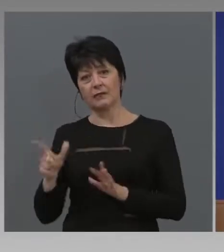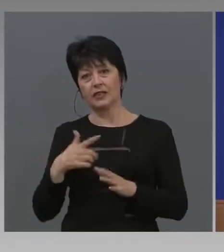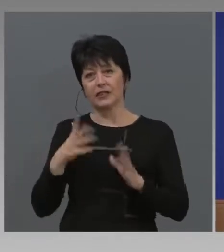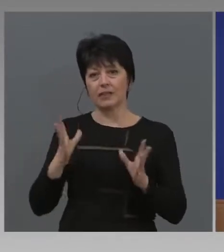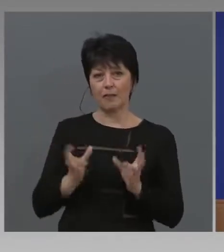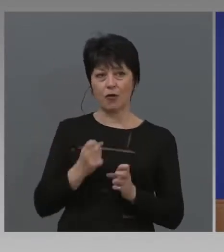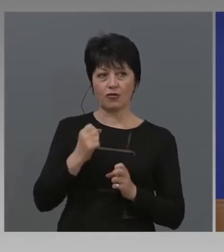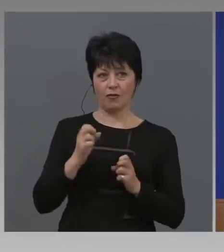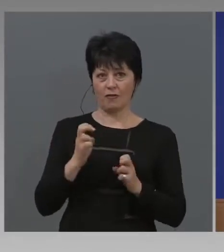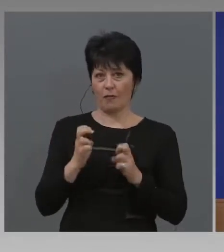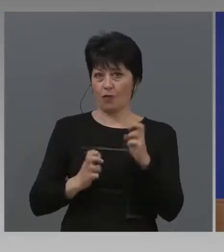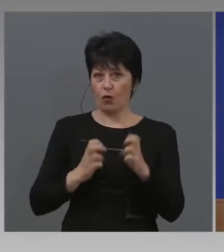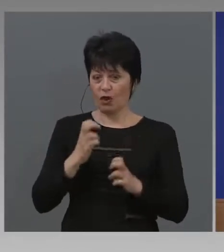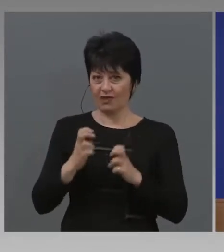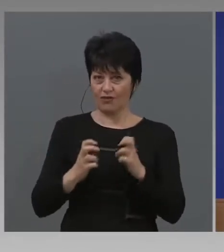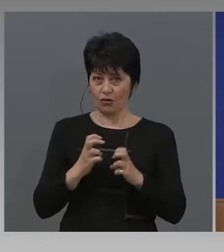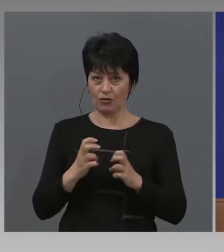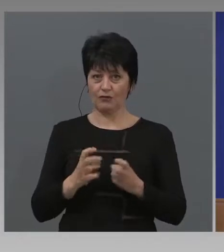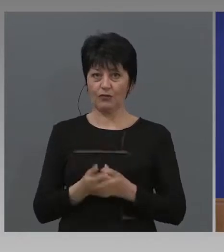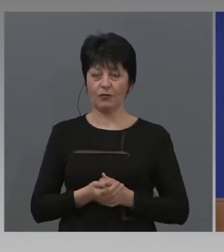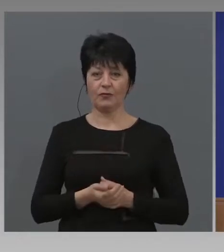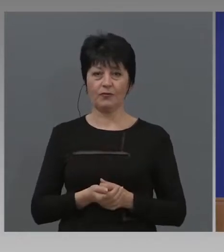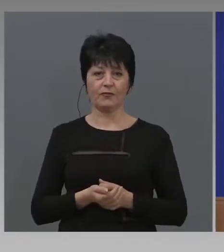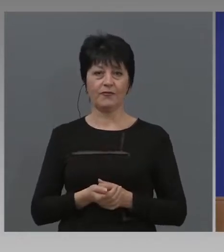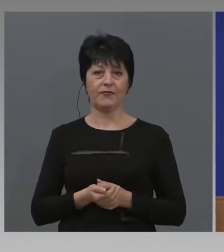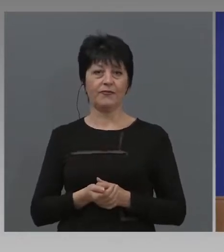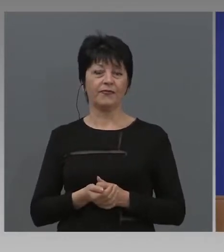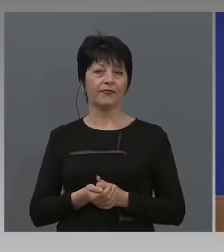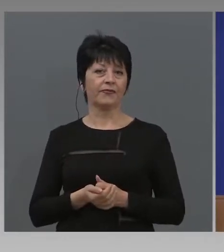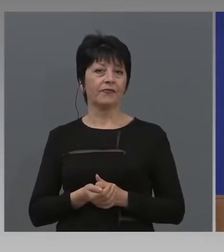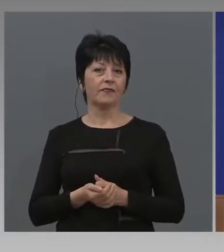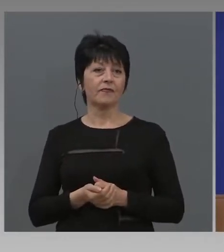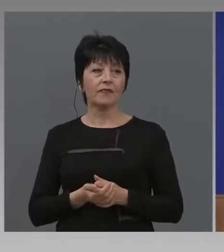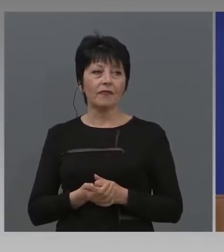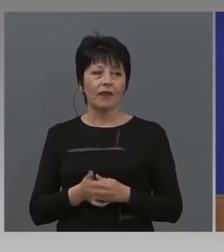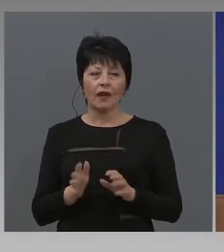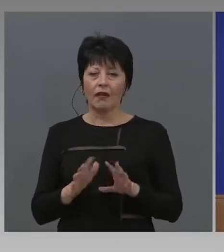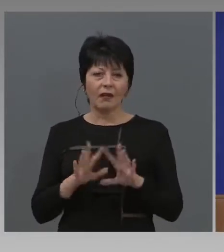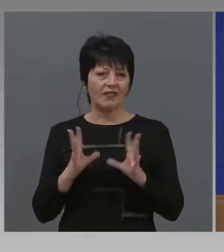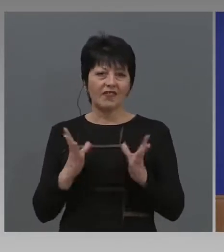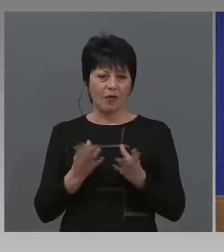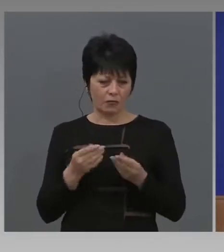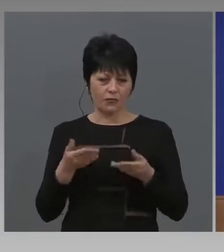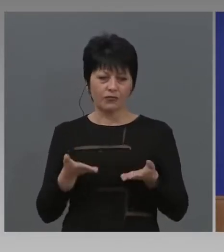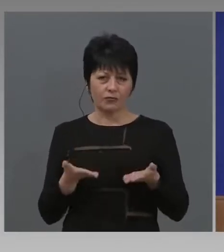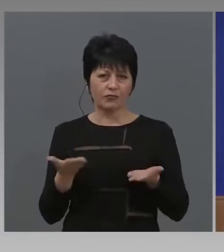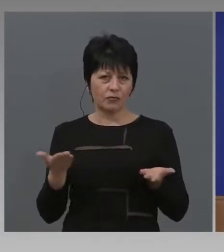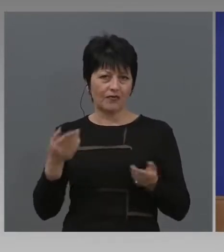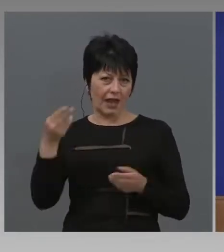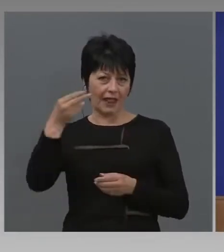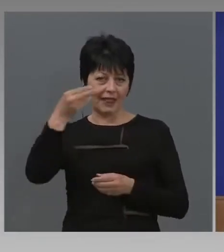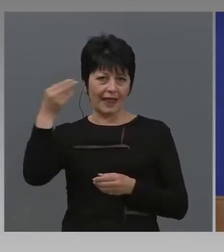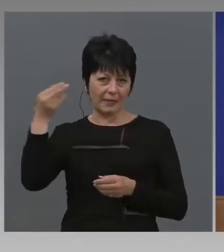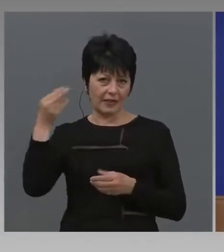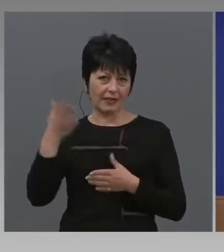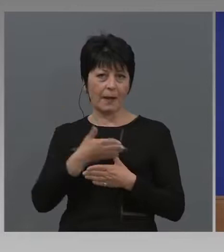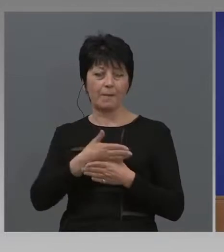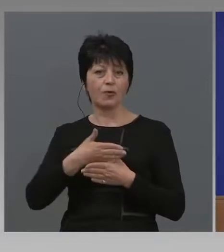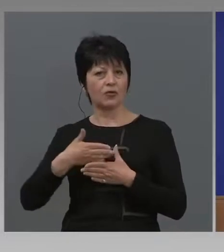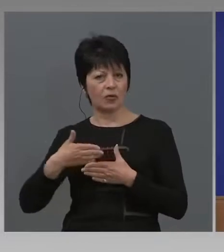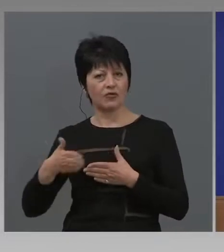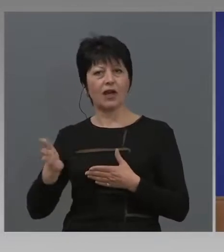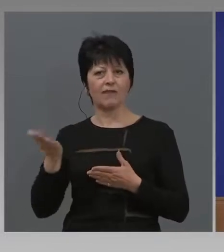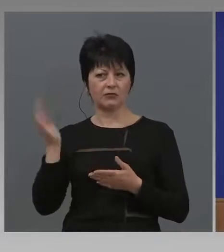лекарства, но за живота и здраве ще го покажеме. Така че, в общи линии, това е темата. Продължаваме